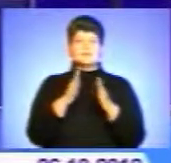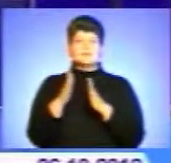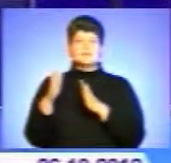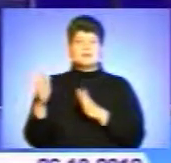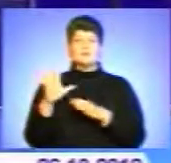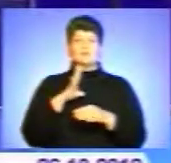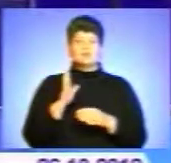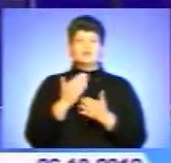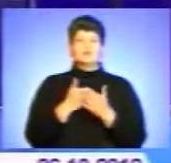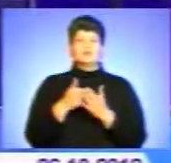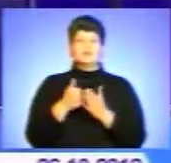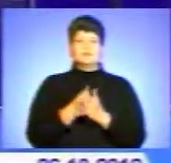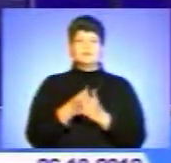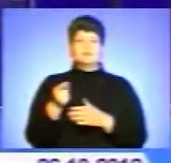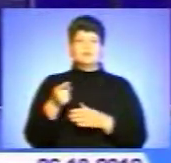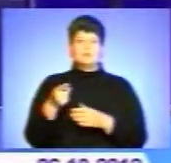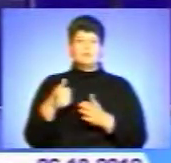Тернопільщині до понеділка.